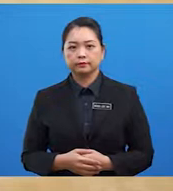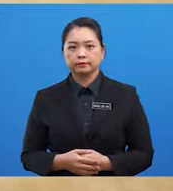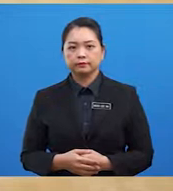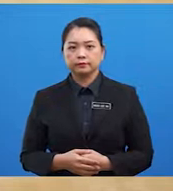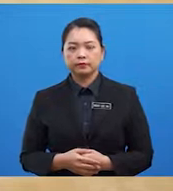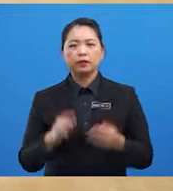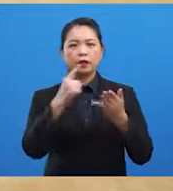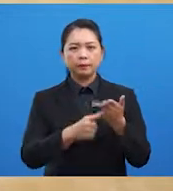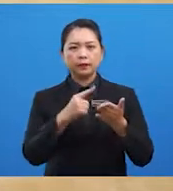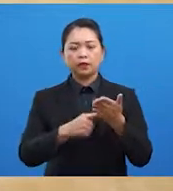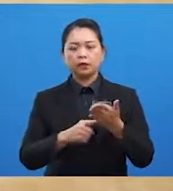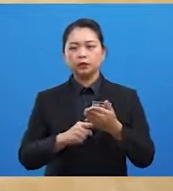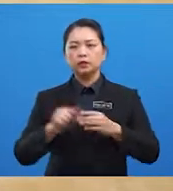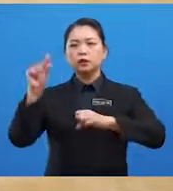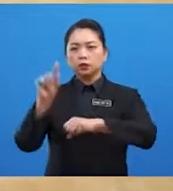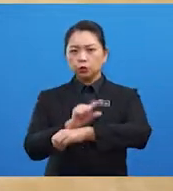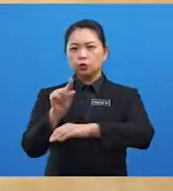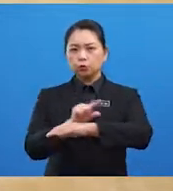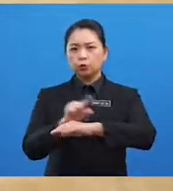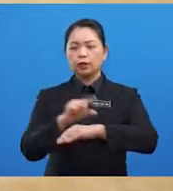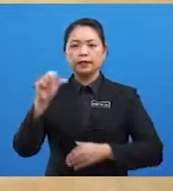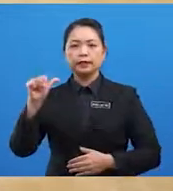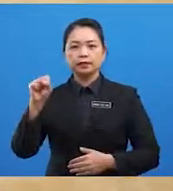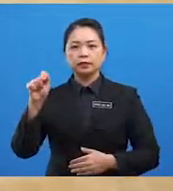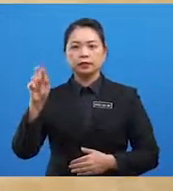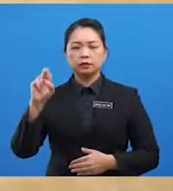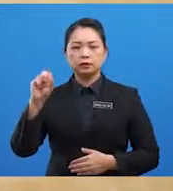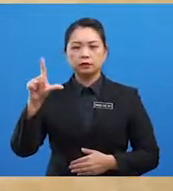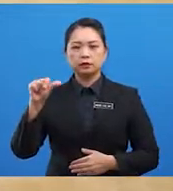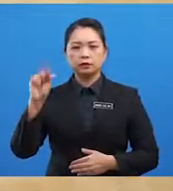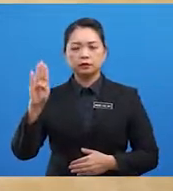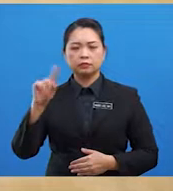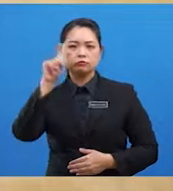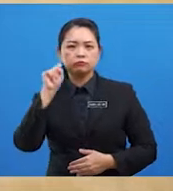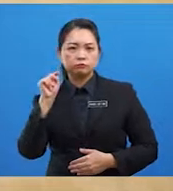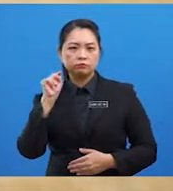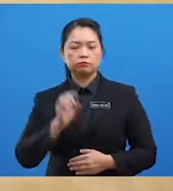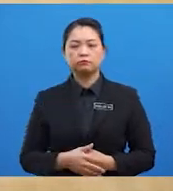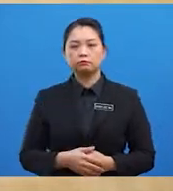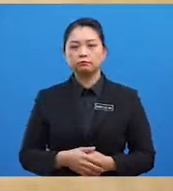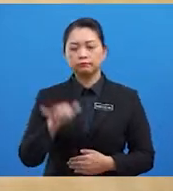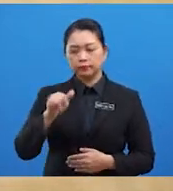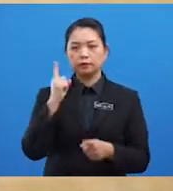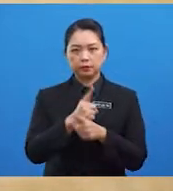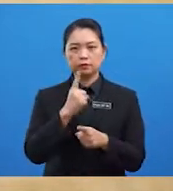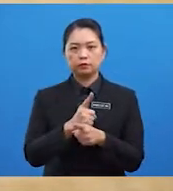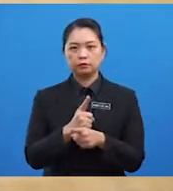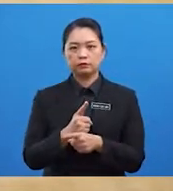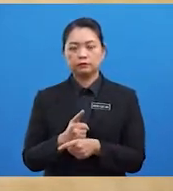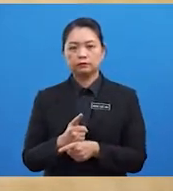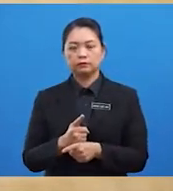apakah kegunaan Astrolab ya betul